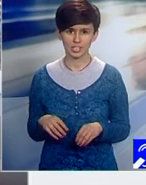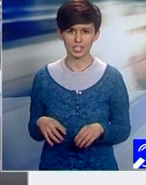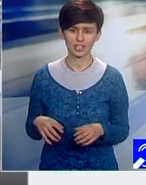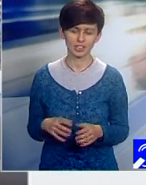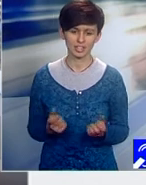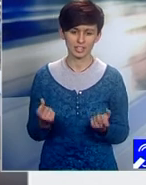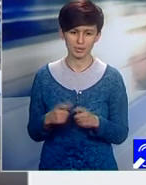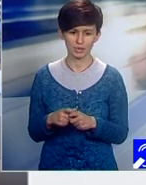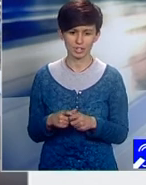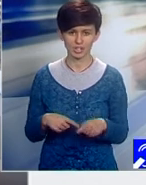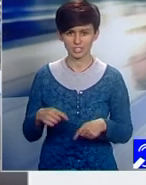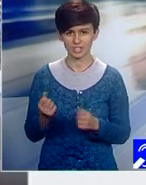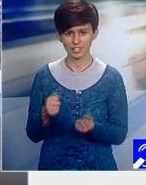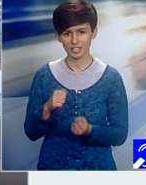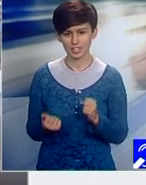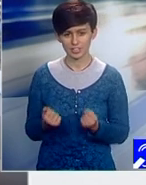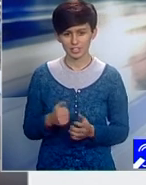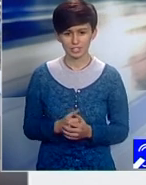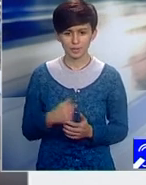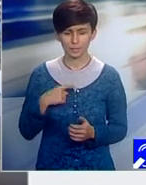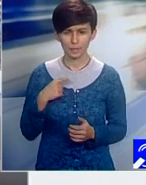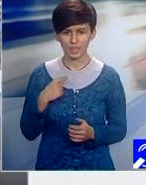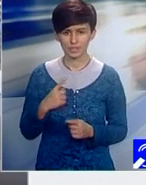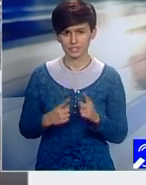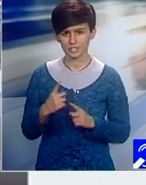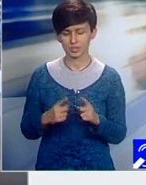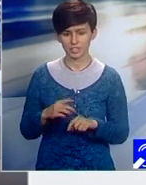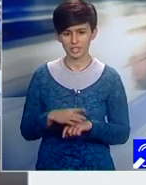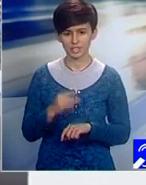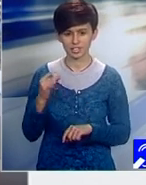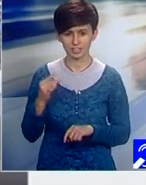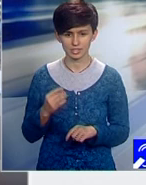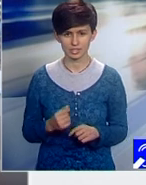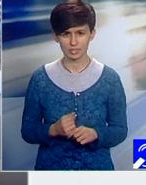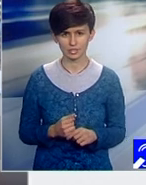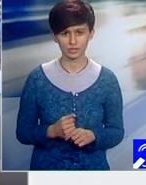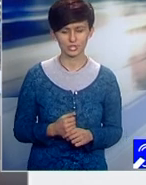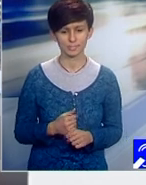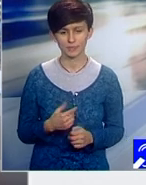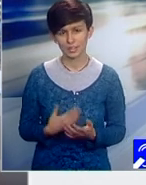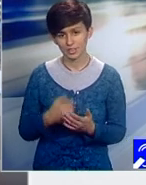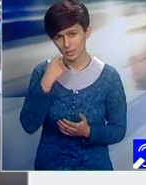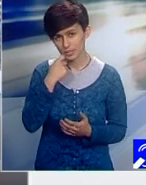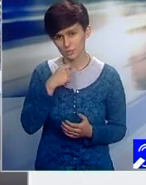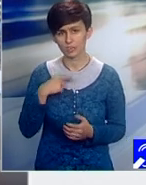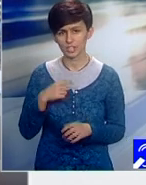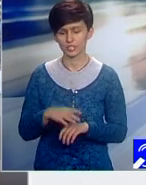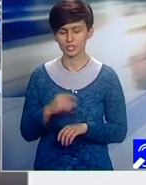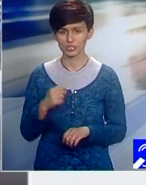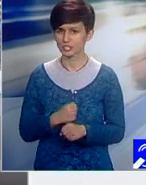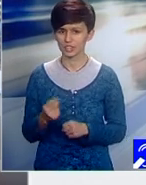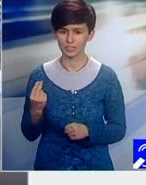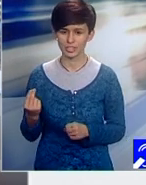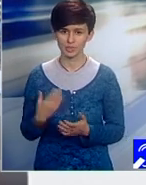Nu ați luat o discuție. nu, sunt ceva progrese acolo, Pentru Cluj este o soluție. Pentru Cluj ar fi o soluție ideală la acest moment. Rândam și